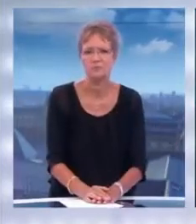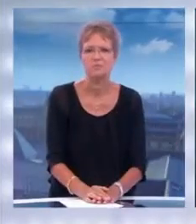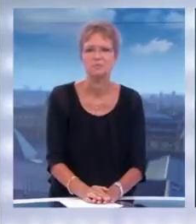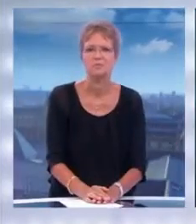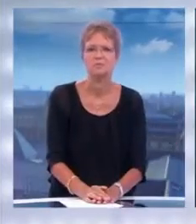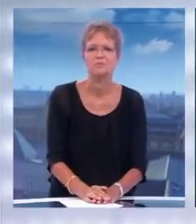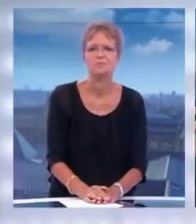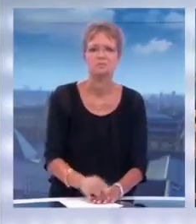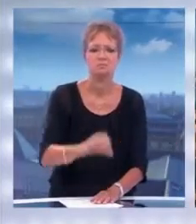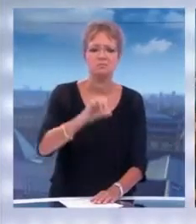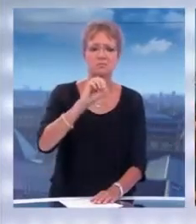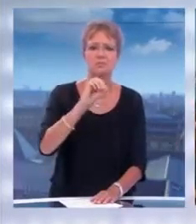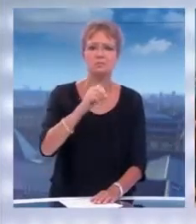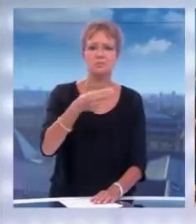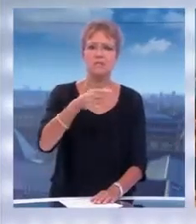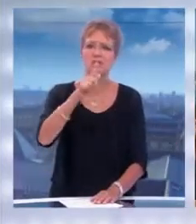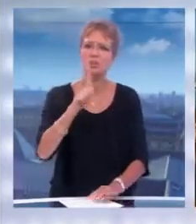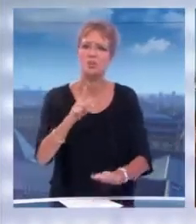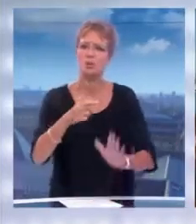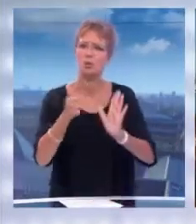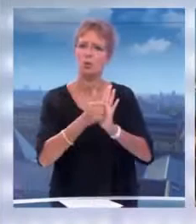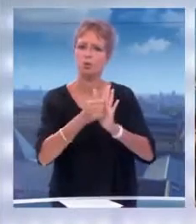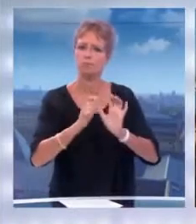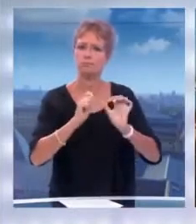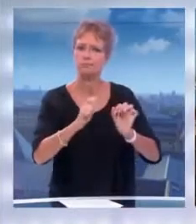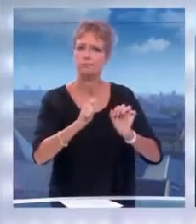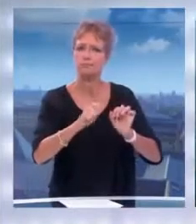Cette ONG est mandatée pour les récupérer.